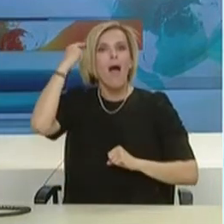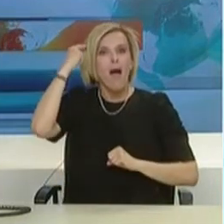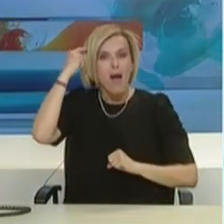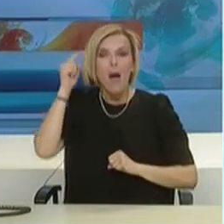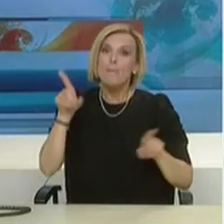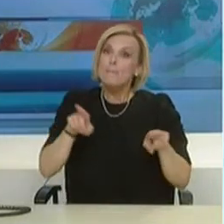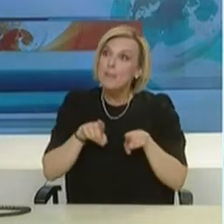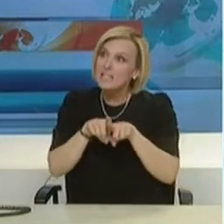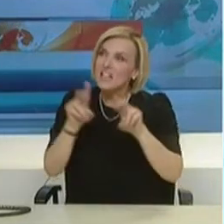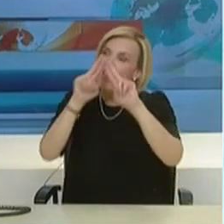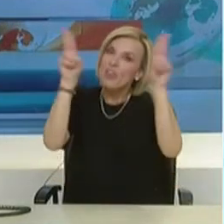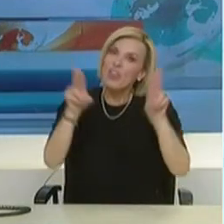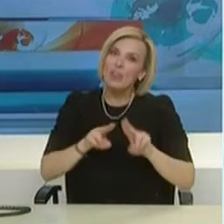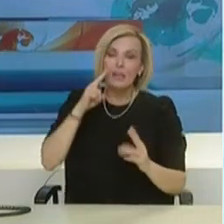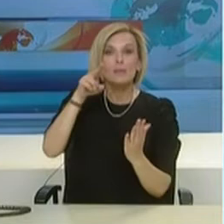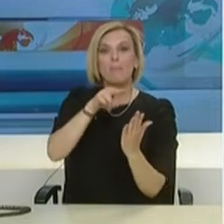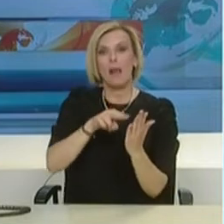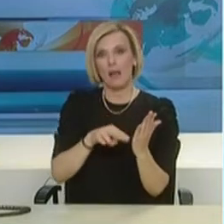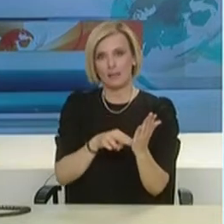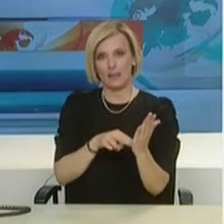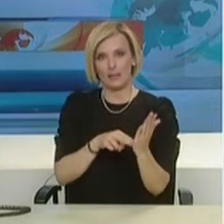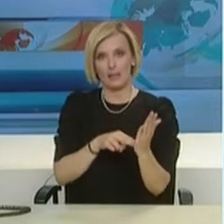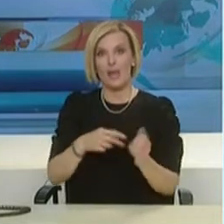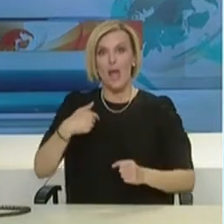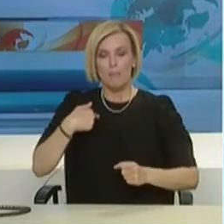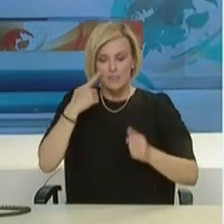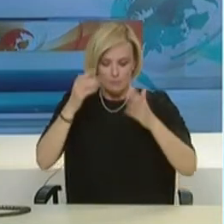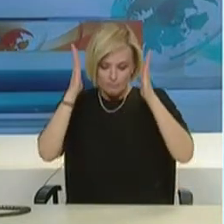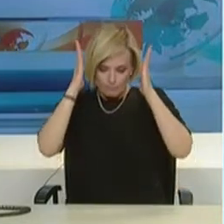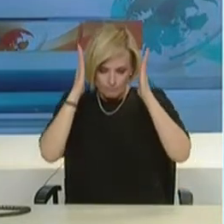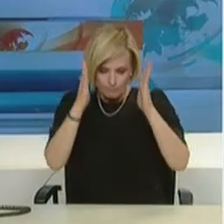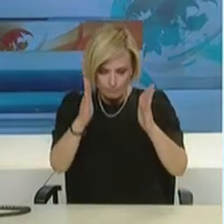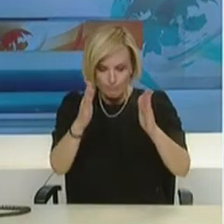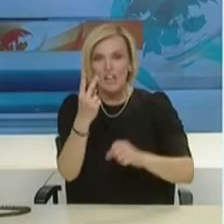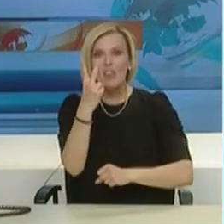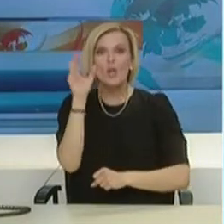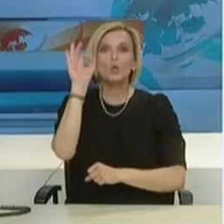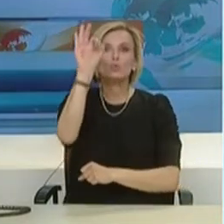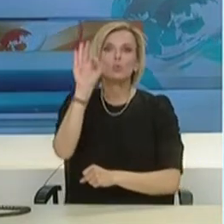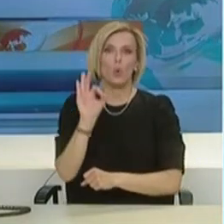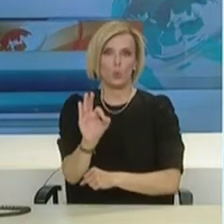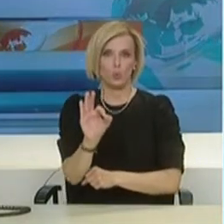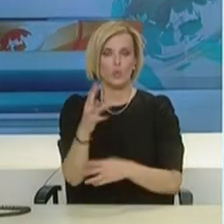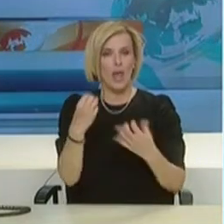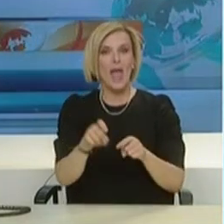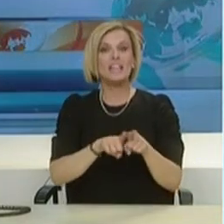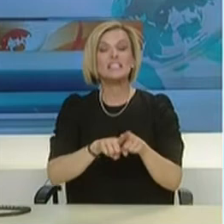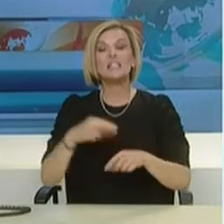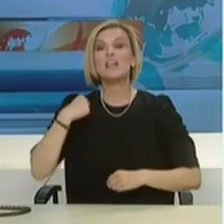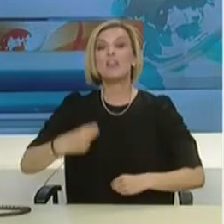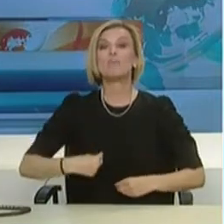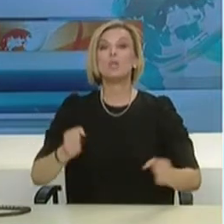μελέτη. Παραμένουμε και είμαστε προσιλωμένοι σε δύο στόχους που αφορούν τη δημόσια υγεία. Να